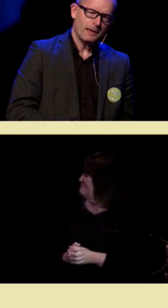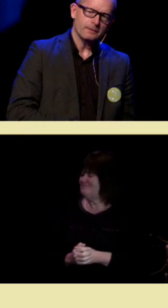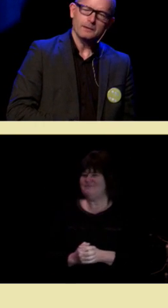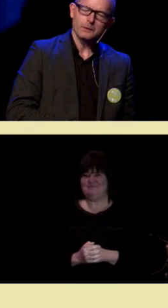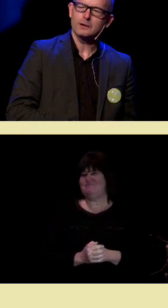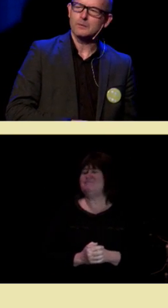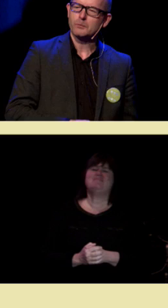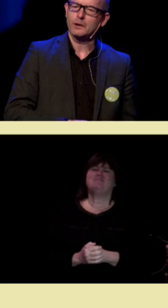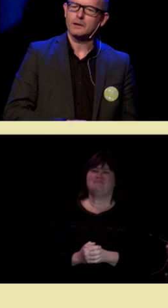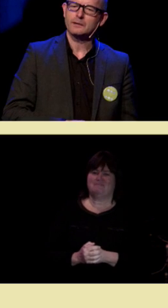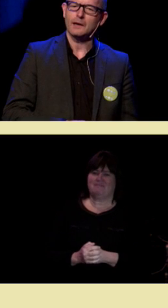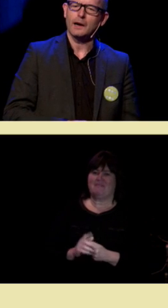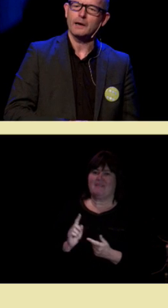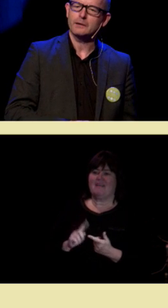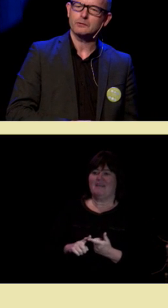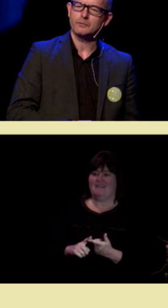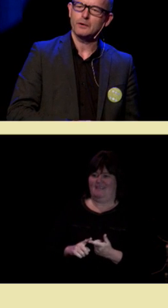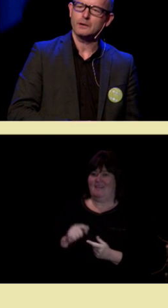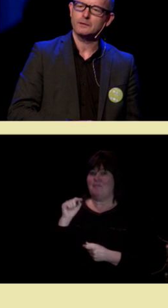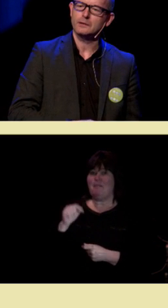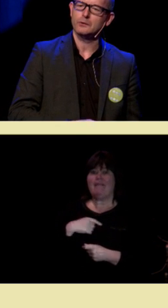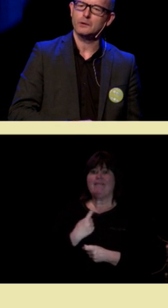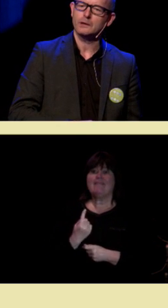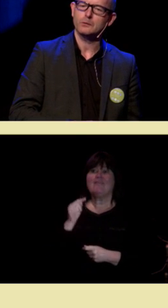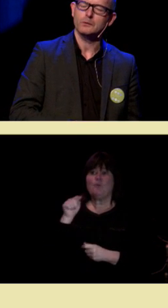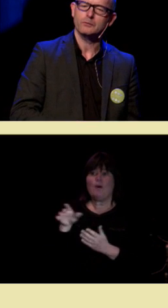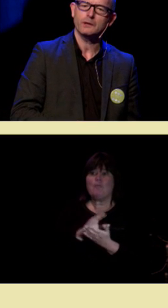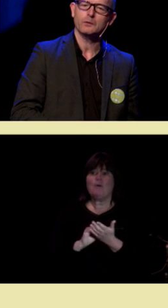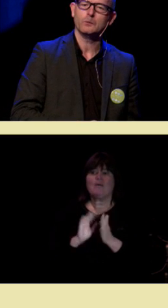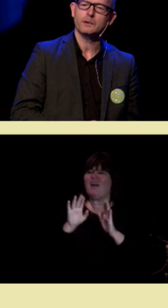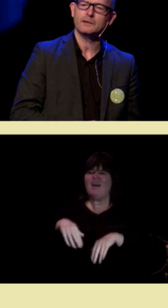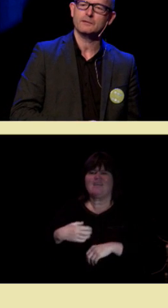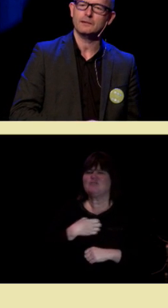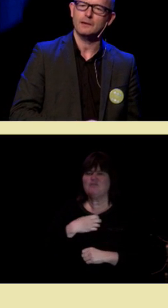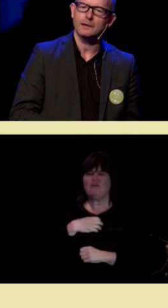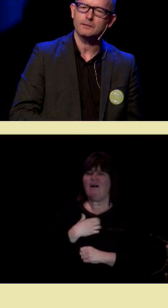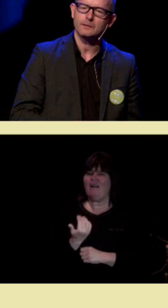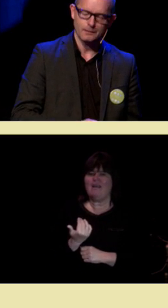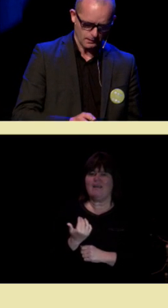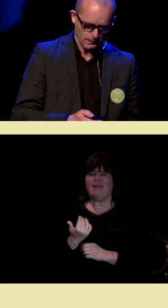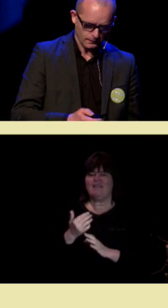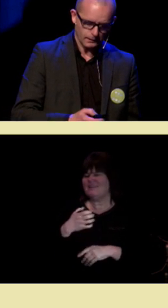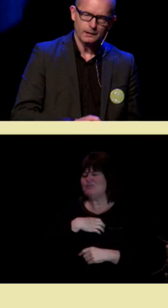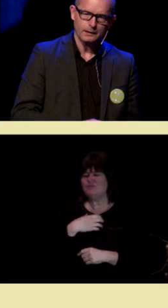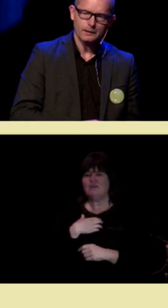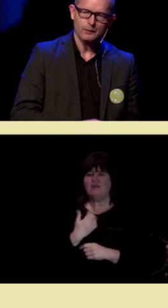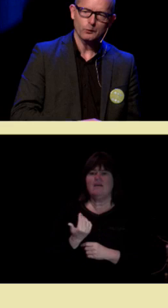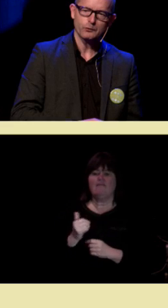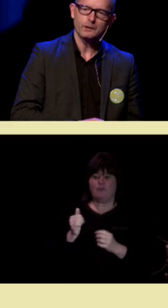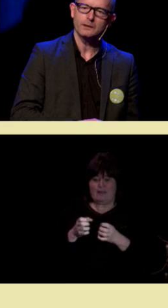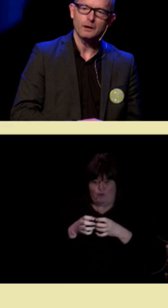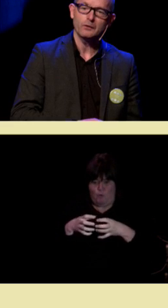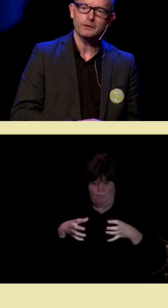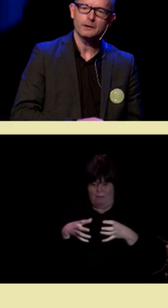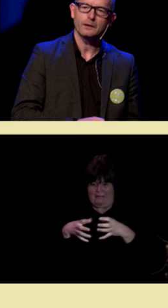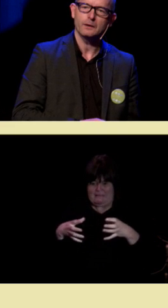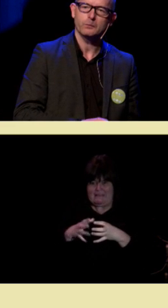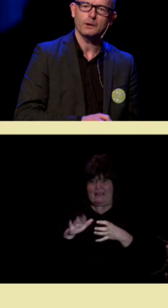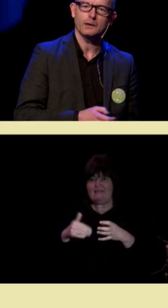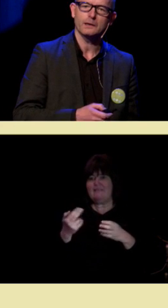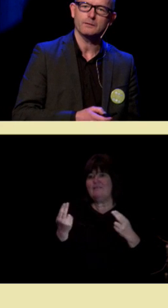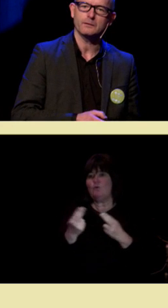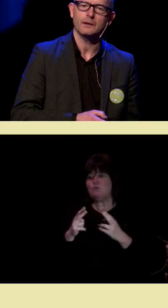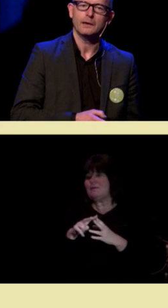Men, og her kommer poenget, det er ikke så farlig. Det gjør ikke noe, fordi kompleksiteten, den ligger også i det andre